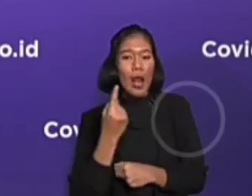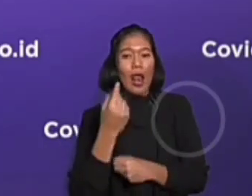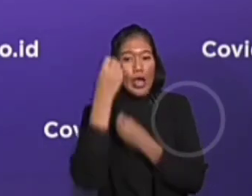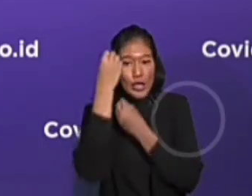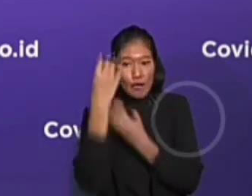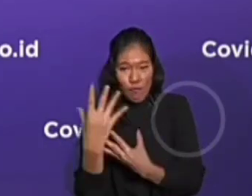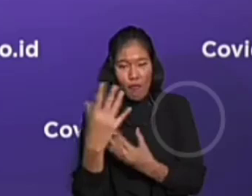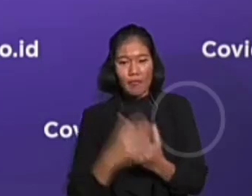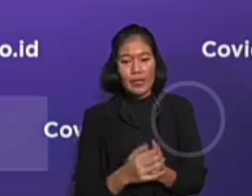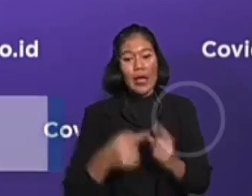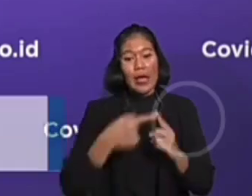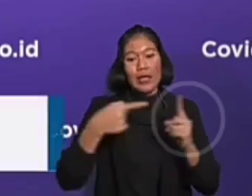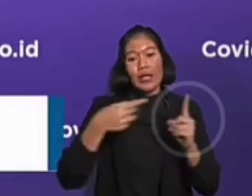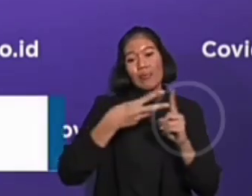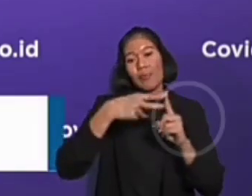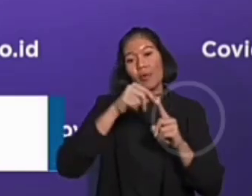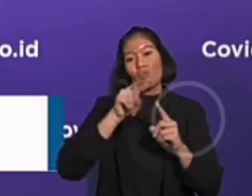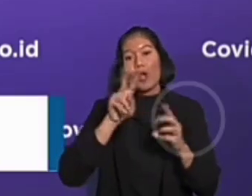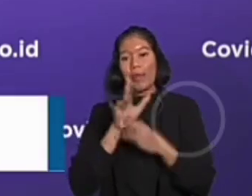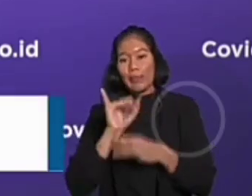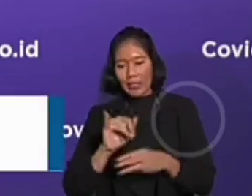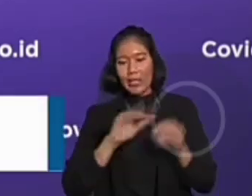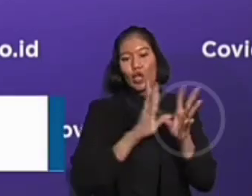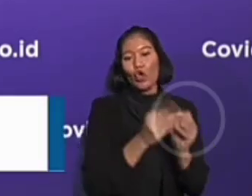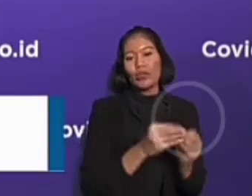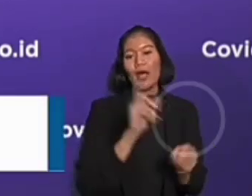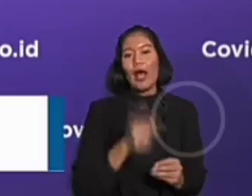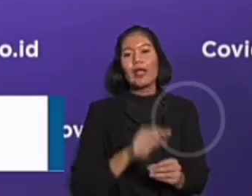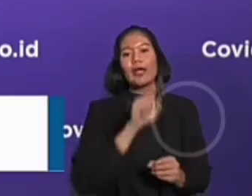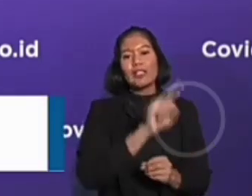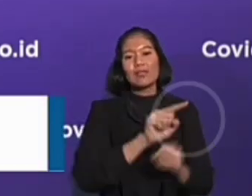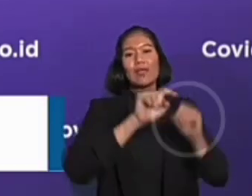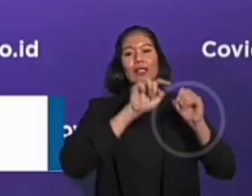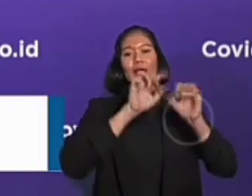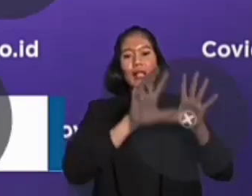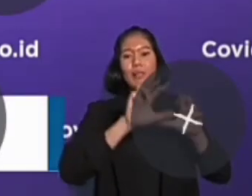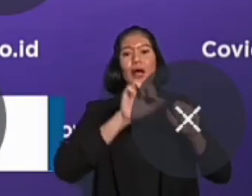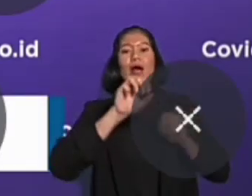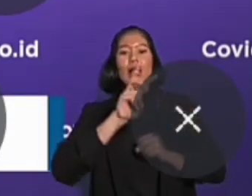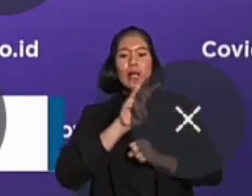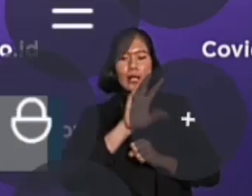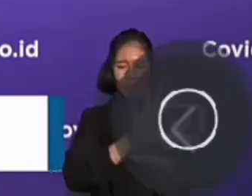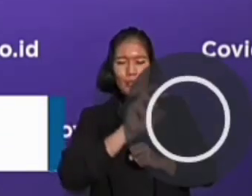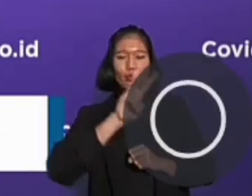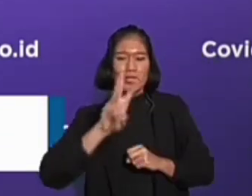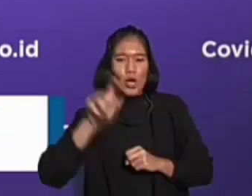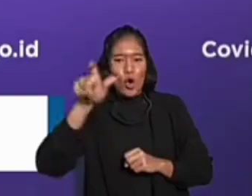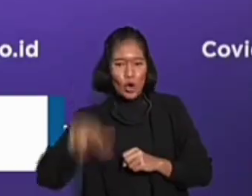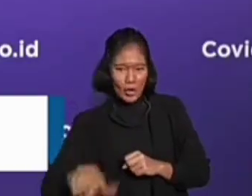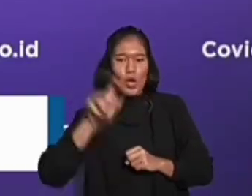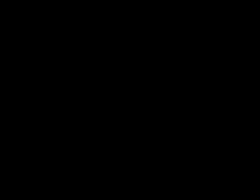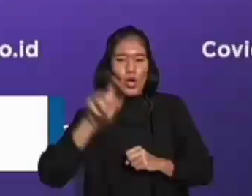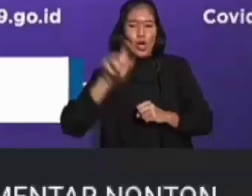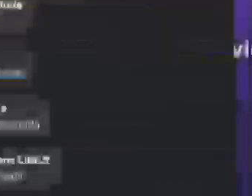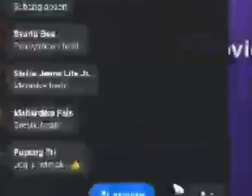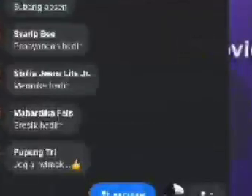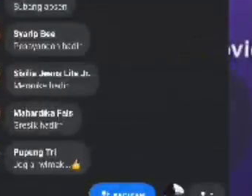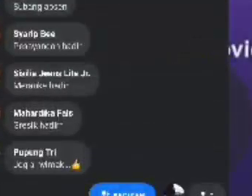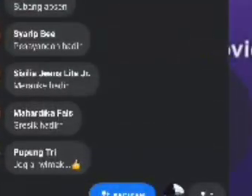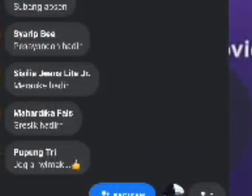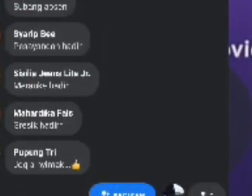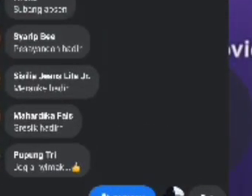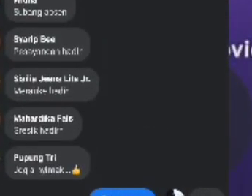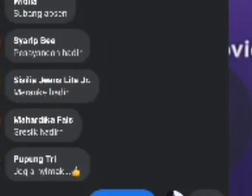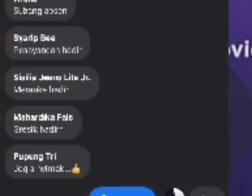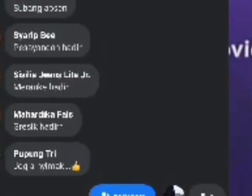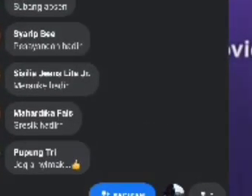oleh petugas BP-2MI sebanyak 9.553 PMI. Sementara PMI yang pulang melalui Tanjung